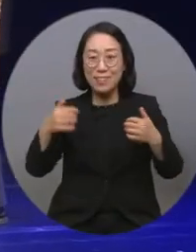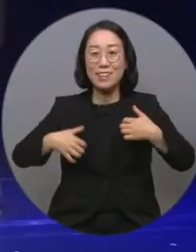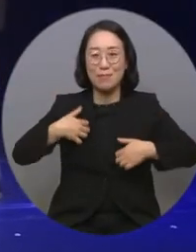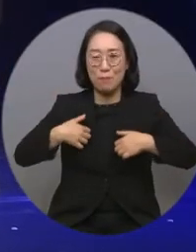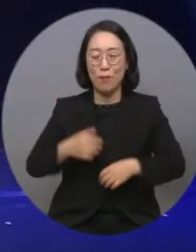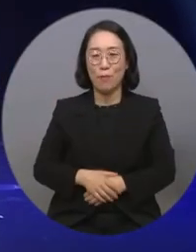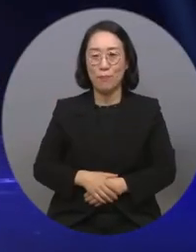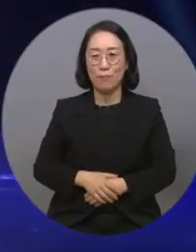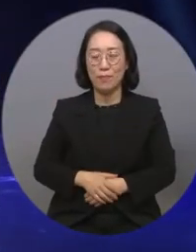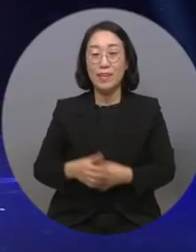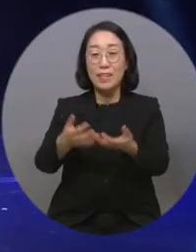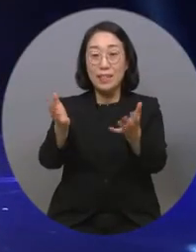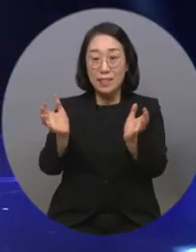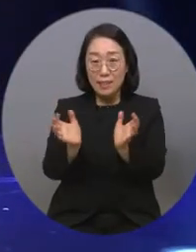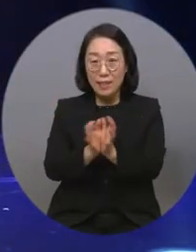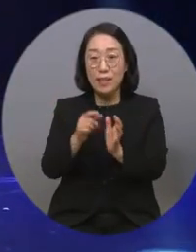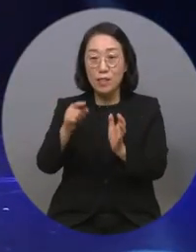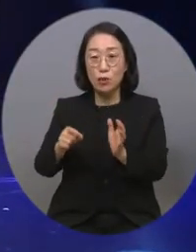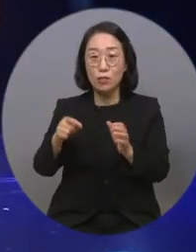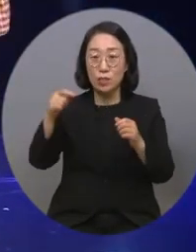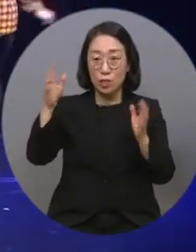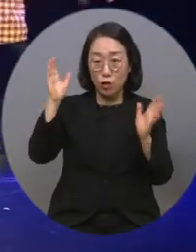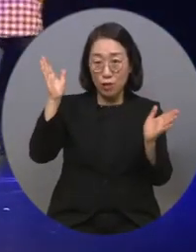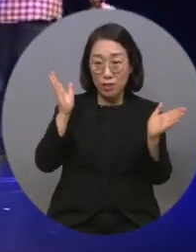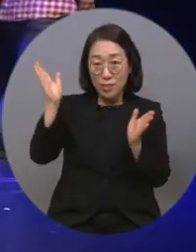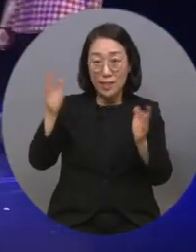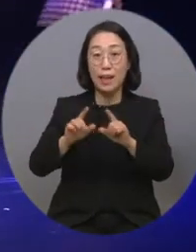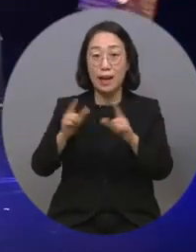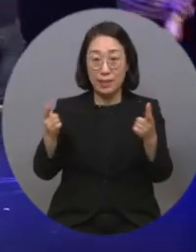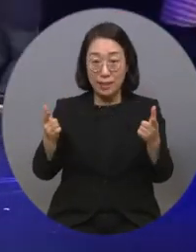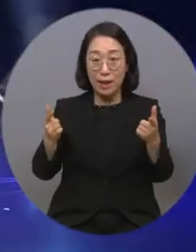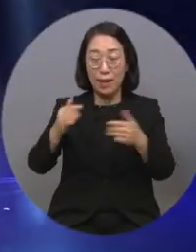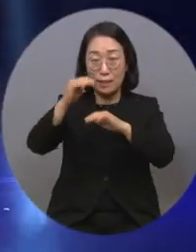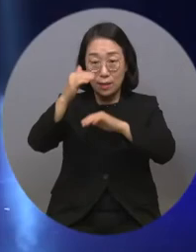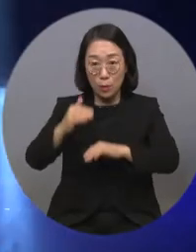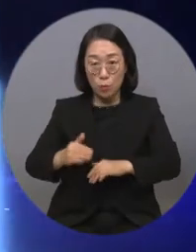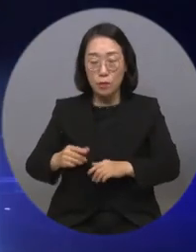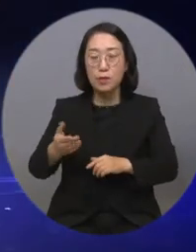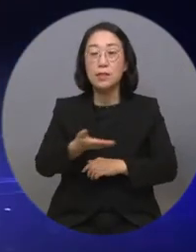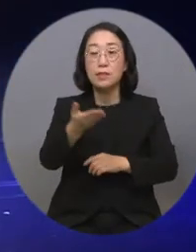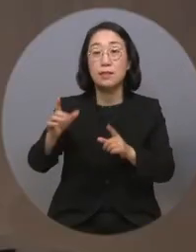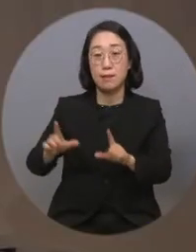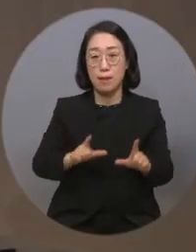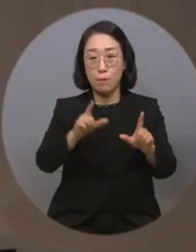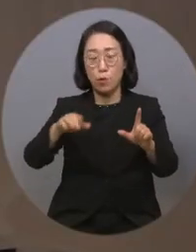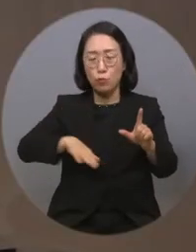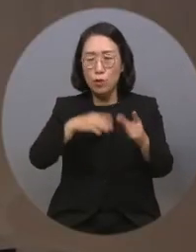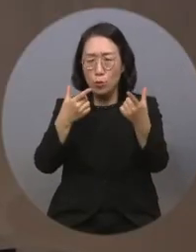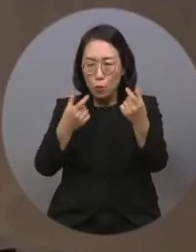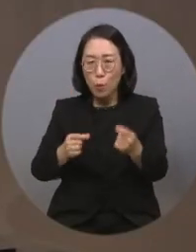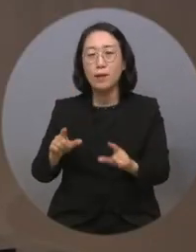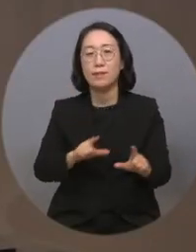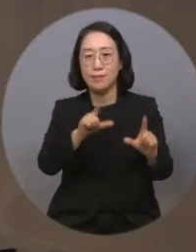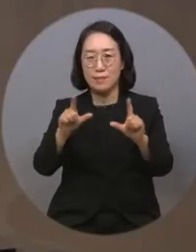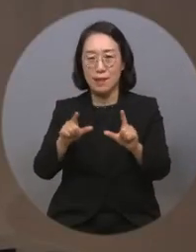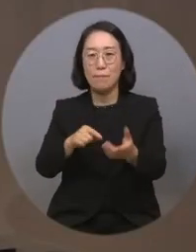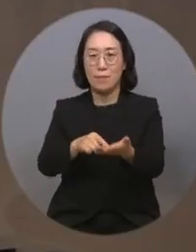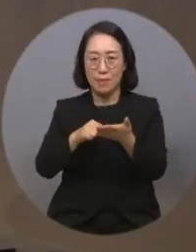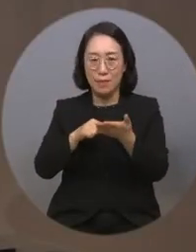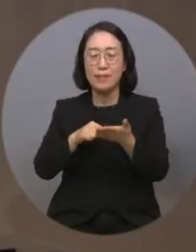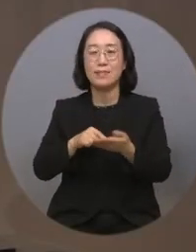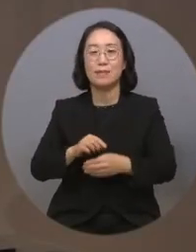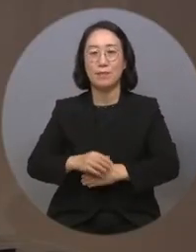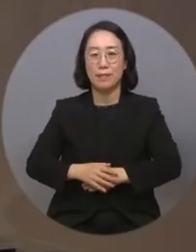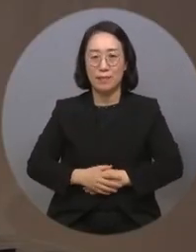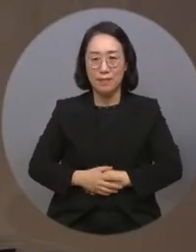민들레 극단의 이것은 연극이 아니다에는 그들의 삶, 우리 모두의 일상이 녹아있습니다. 복지TV